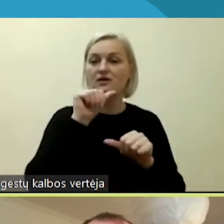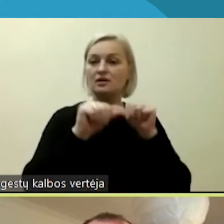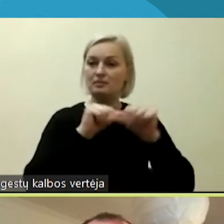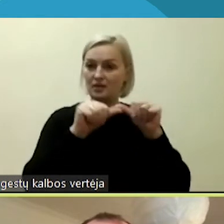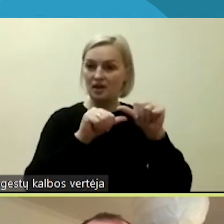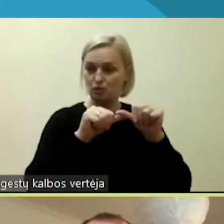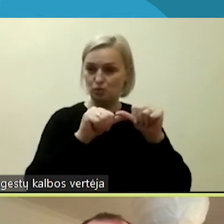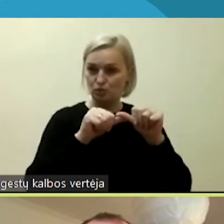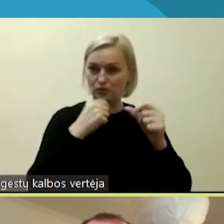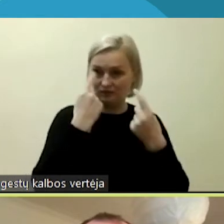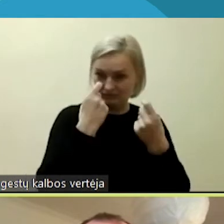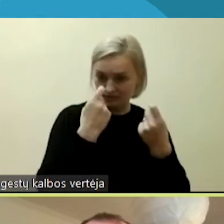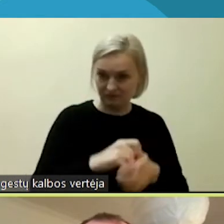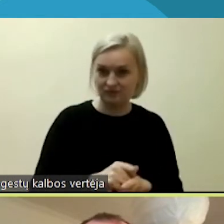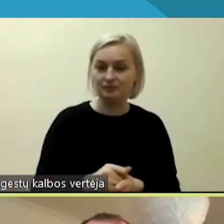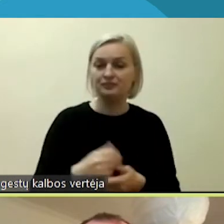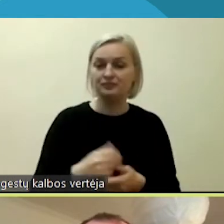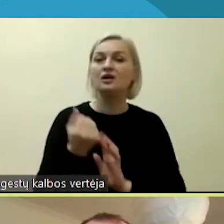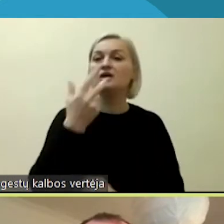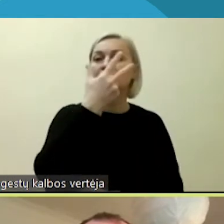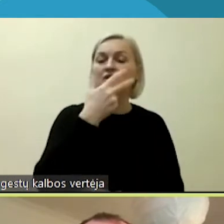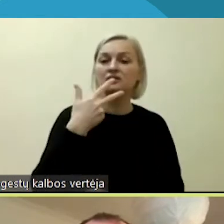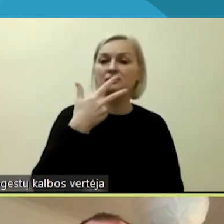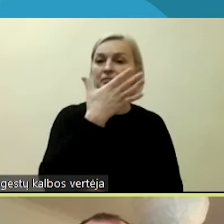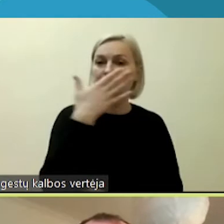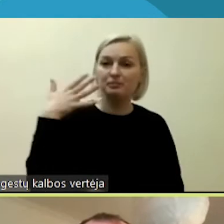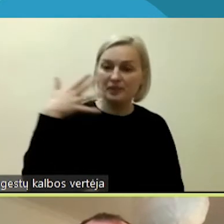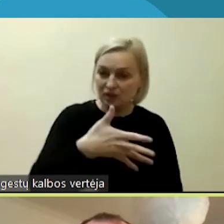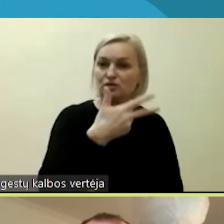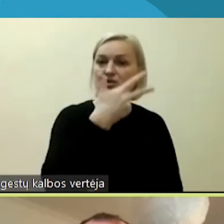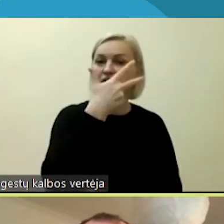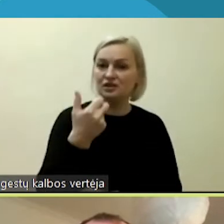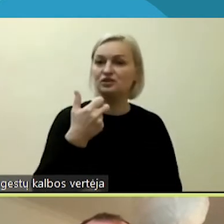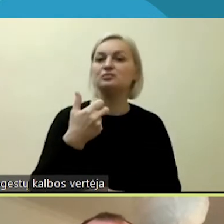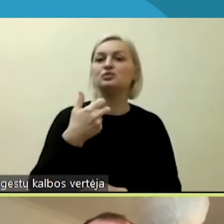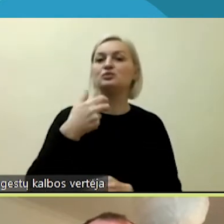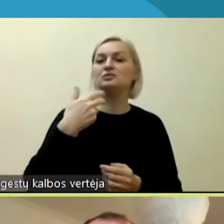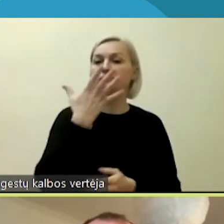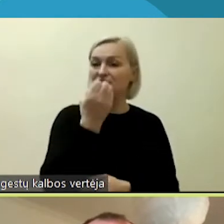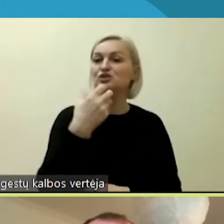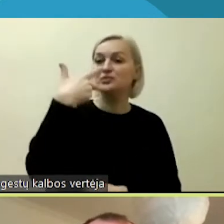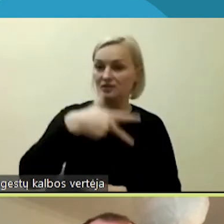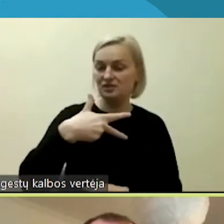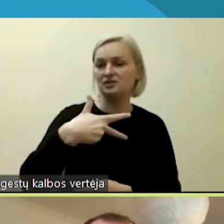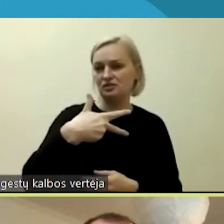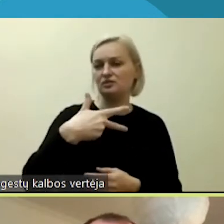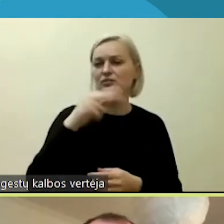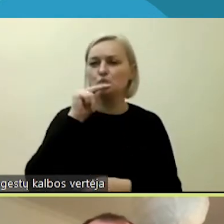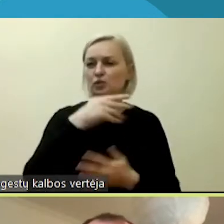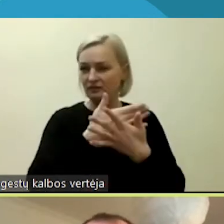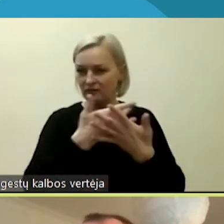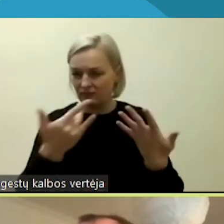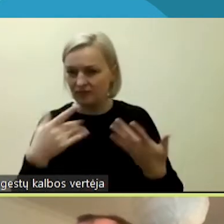duomenys, gavome 530 pranešimų apie rasistinius išpolius. Jie buvo susijęs